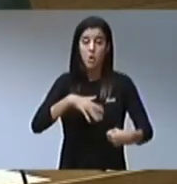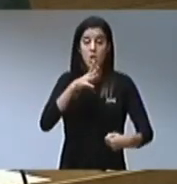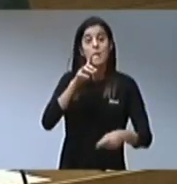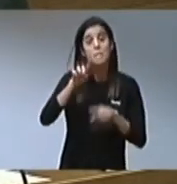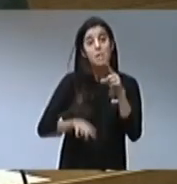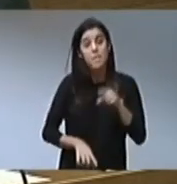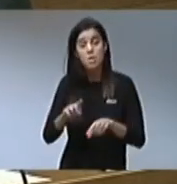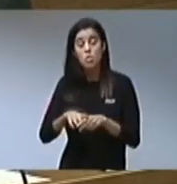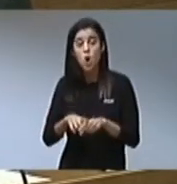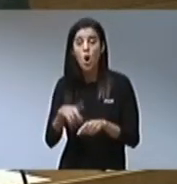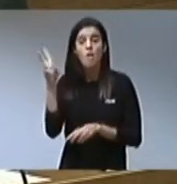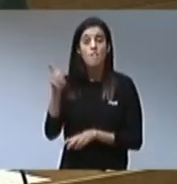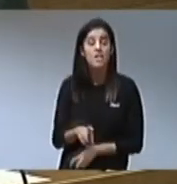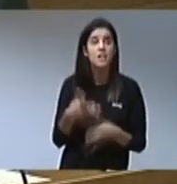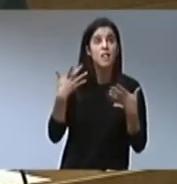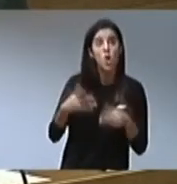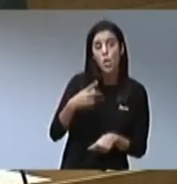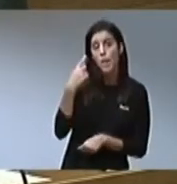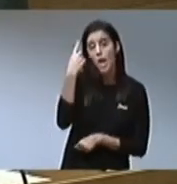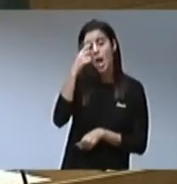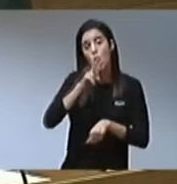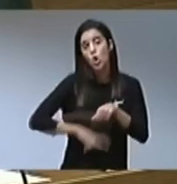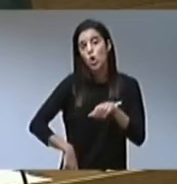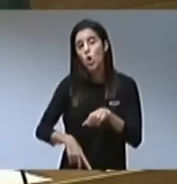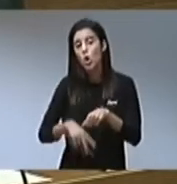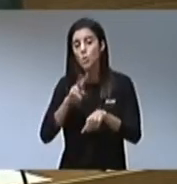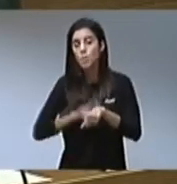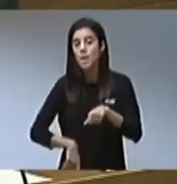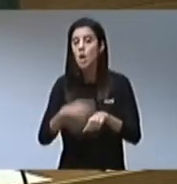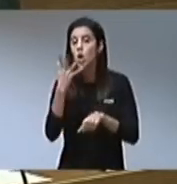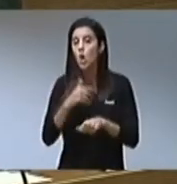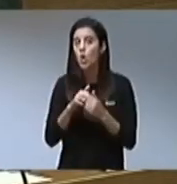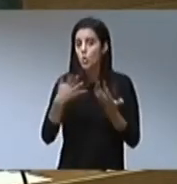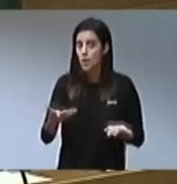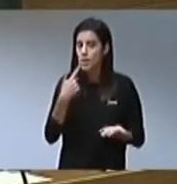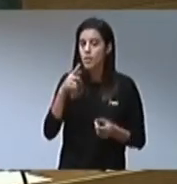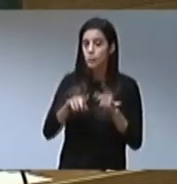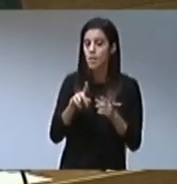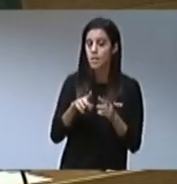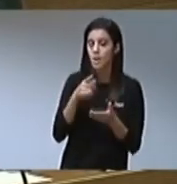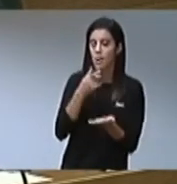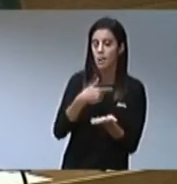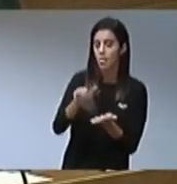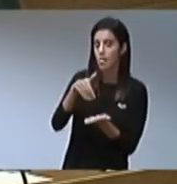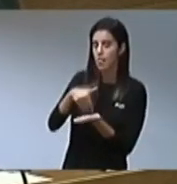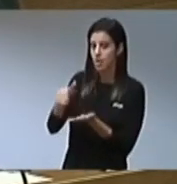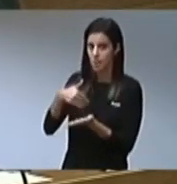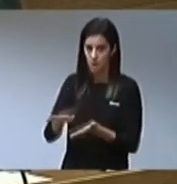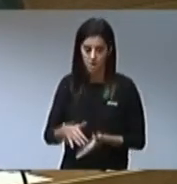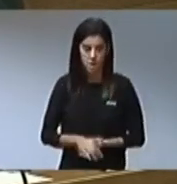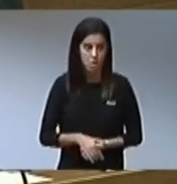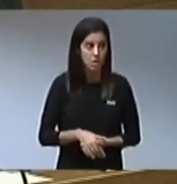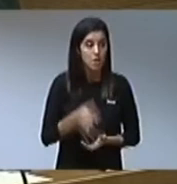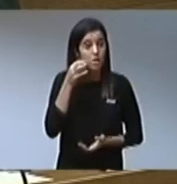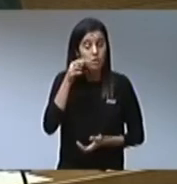la pell. Per a salvar-nos d'aquest govern que l'únic que fa és precisament atendre a totes les persones sense